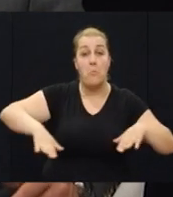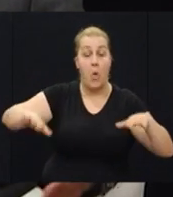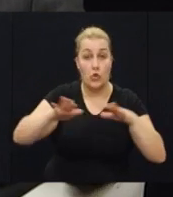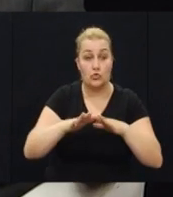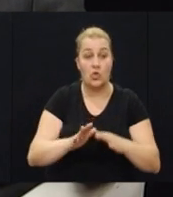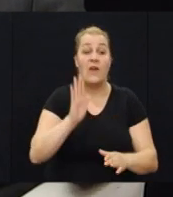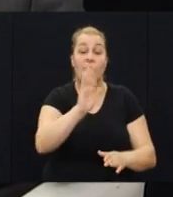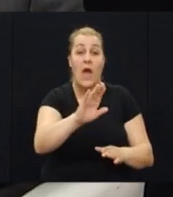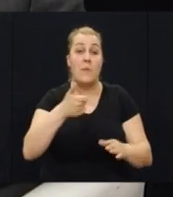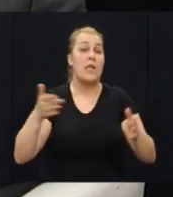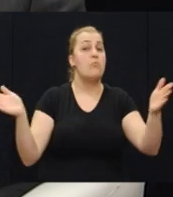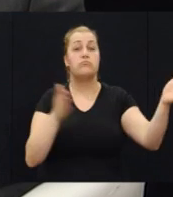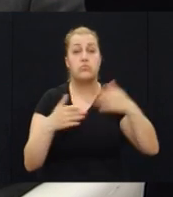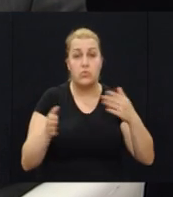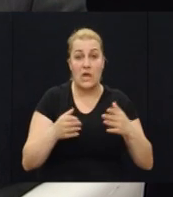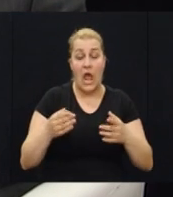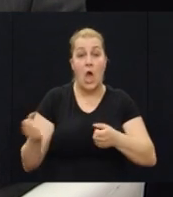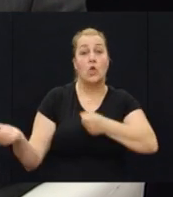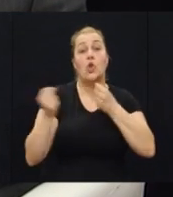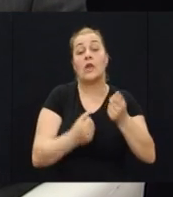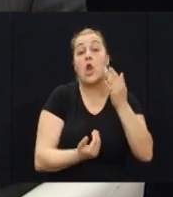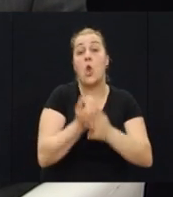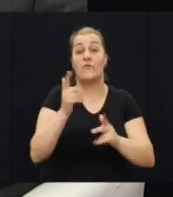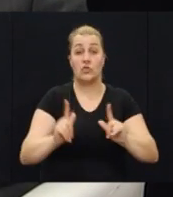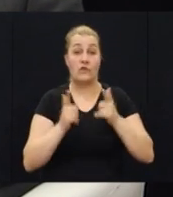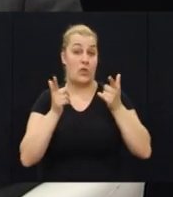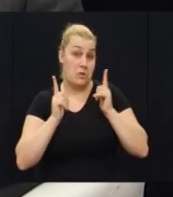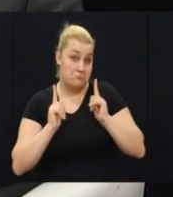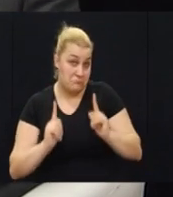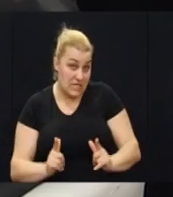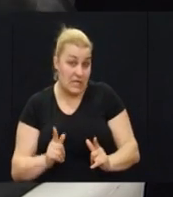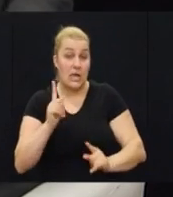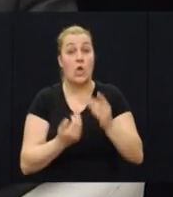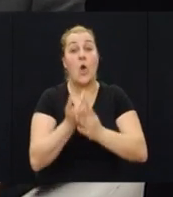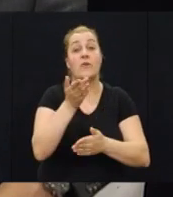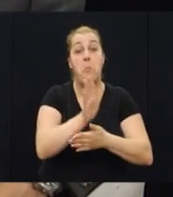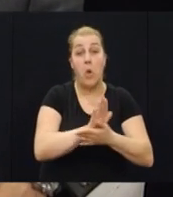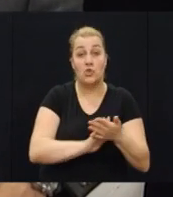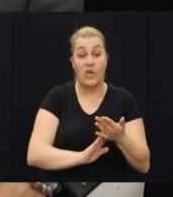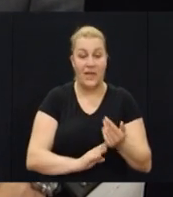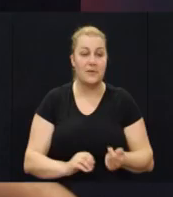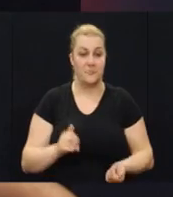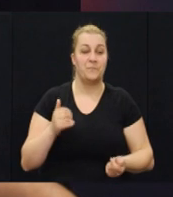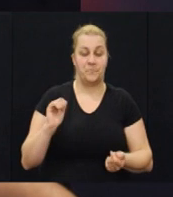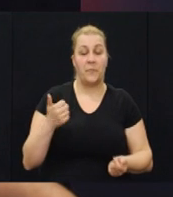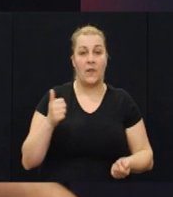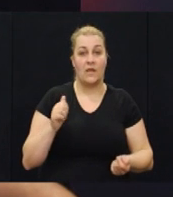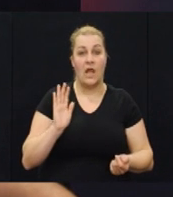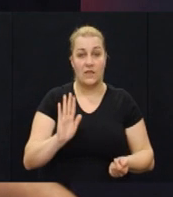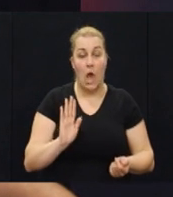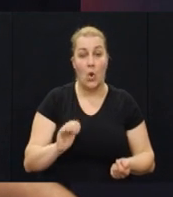evo vama je bura sa promine donijela novi životni mir ili ajmo reći to tako novi početak tako je